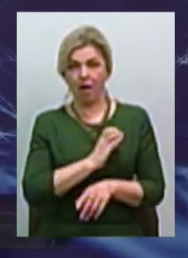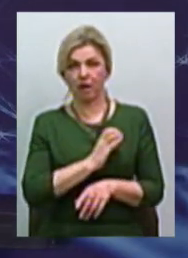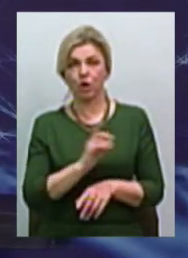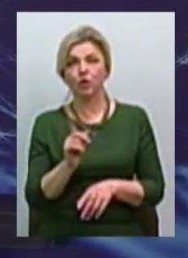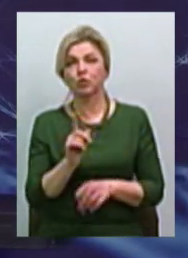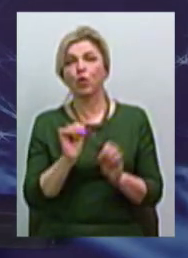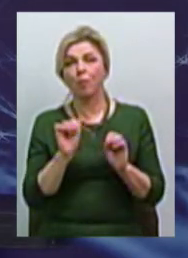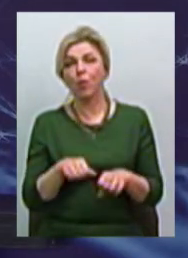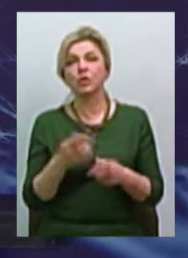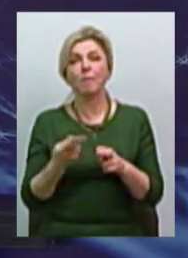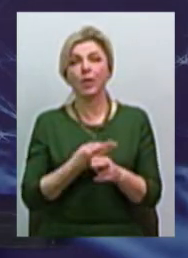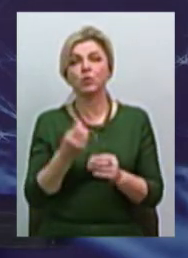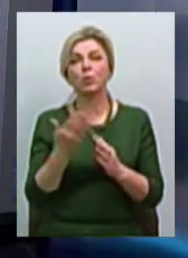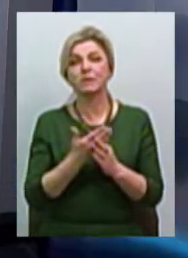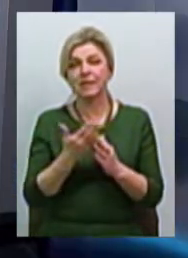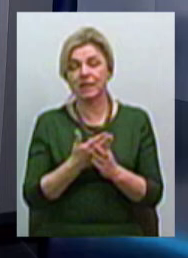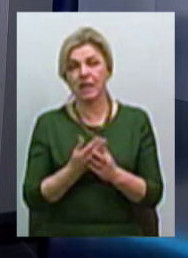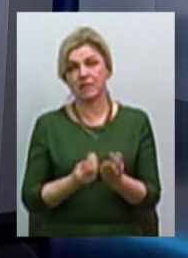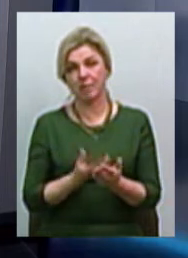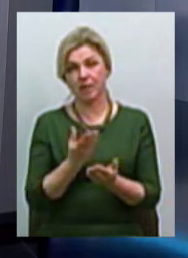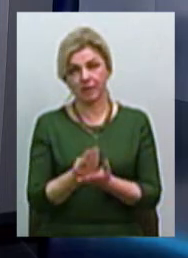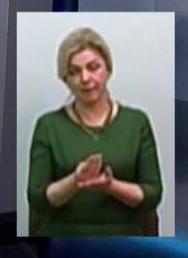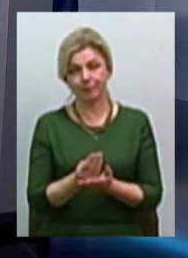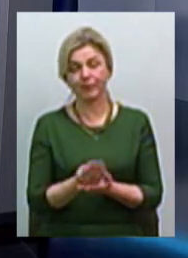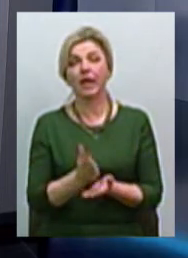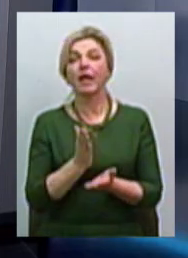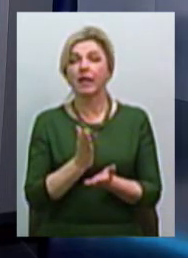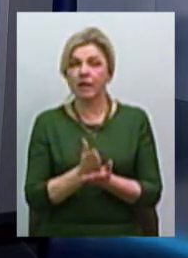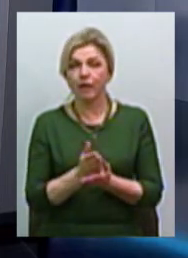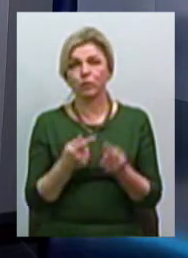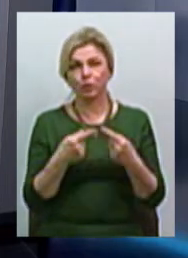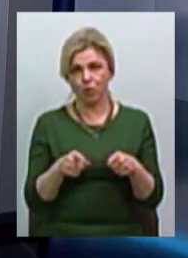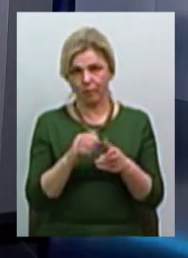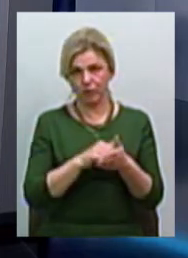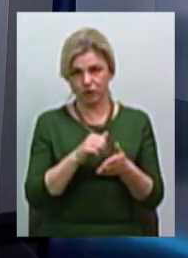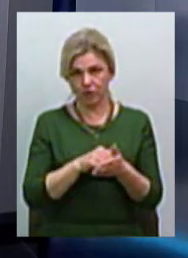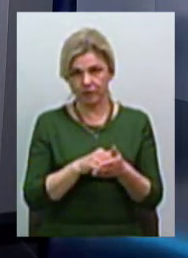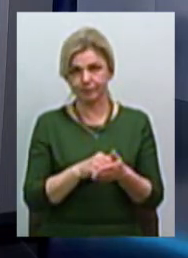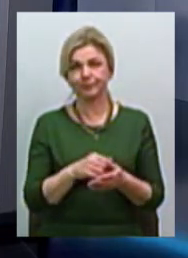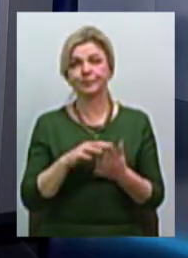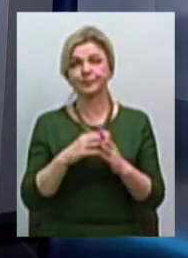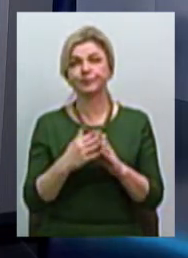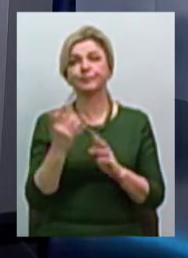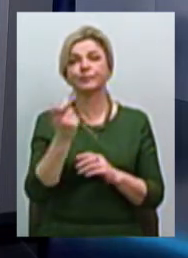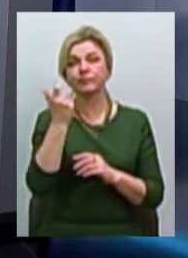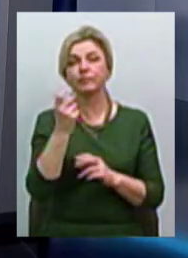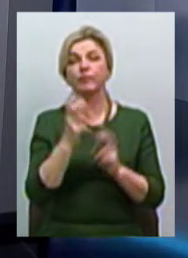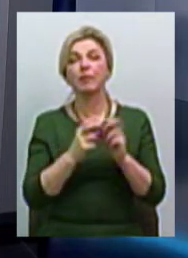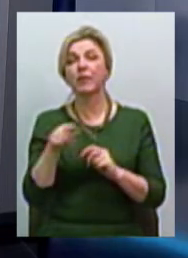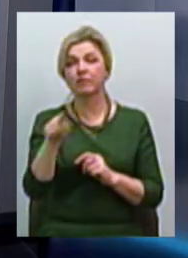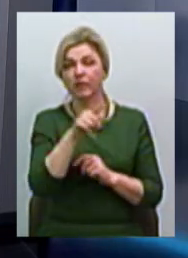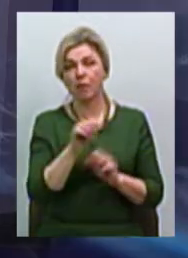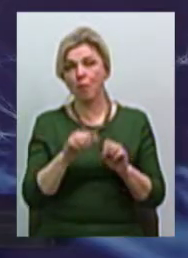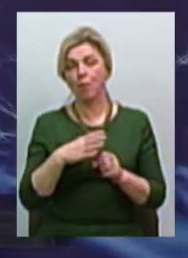субсидії сплатити. Є і інші причини, наприклад, на сільськогосподарських підприємствах це може бути